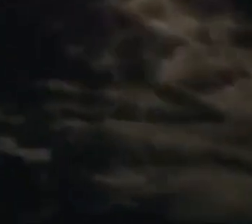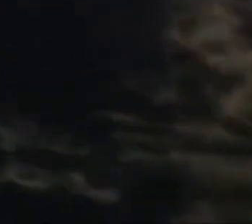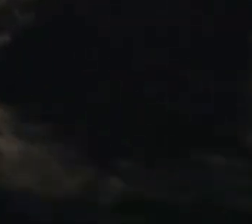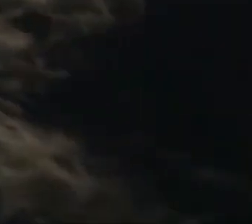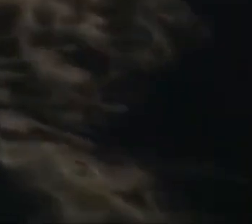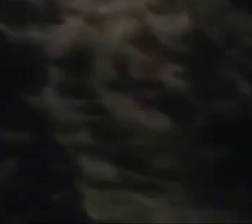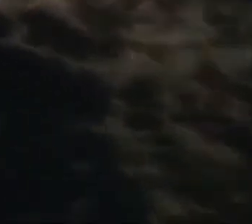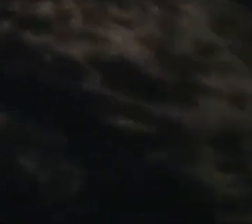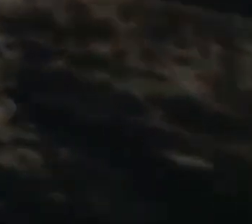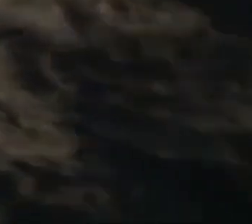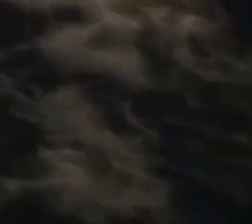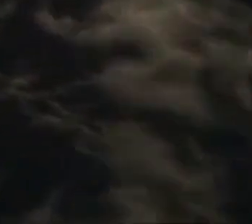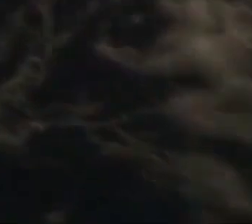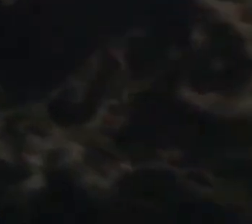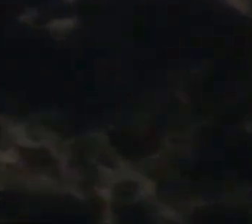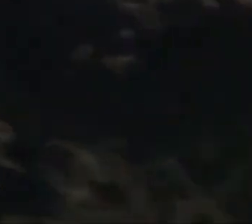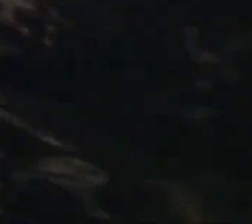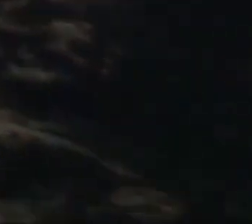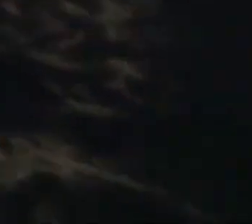KONIEC